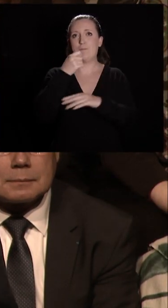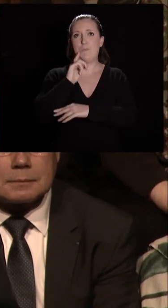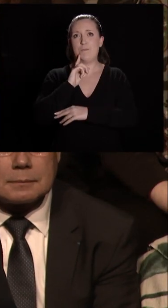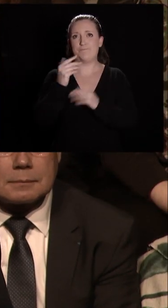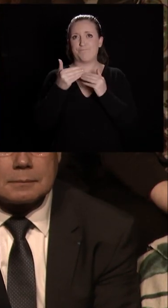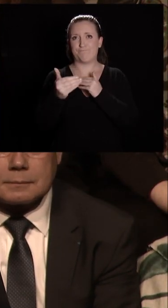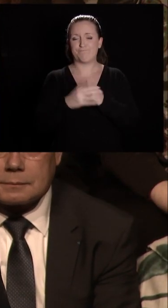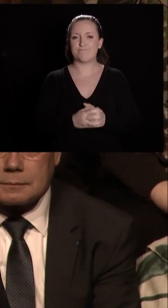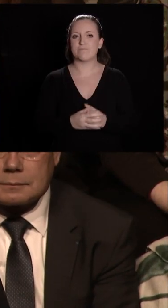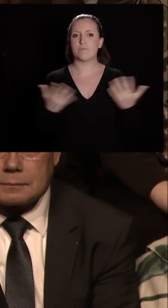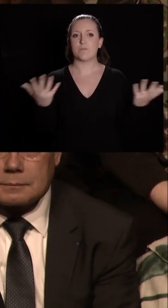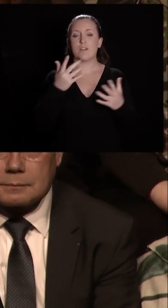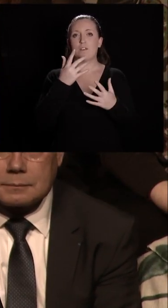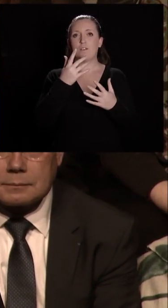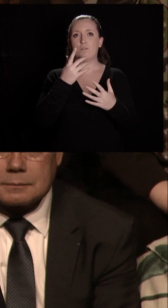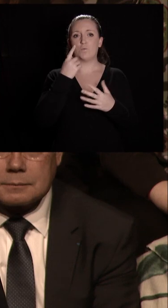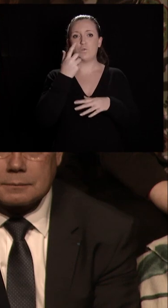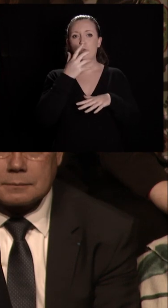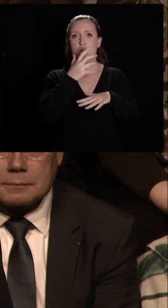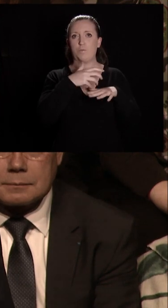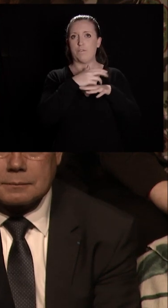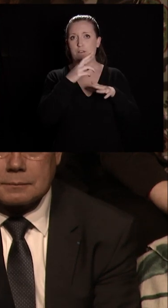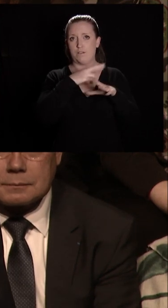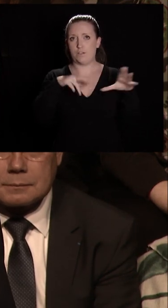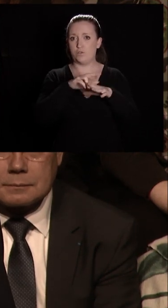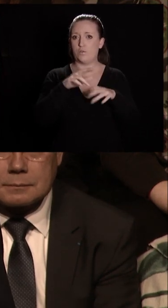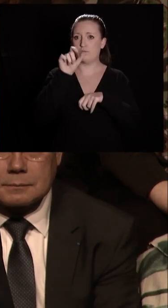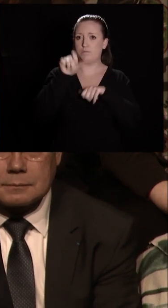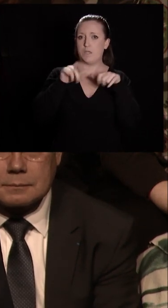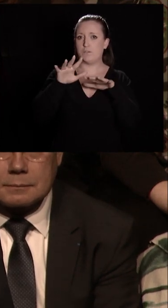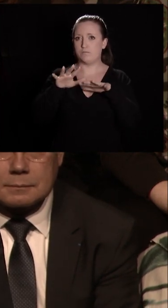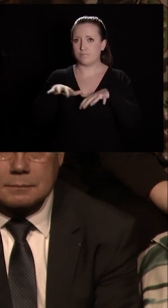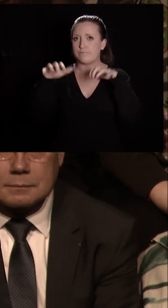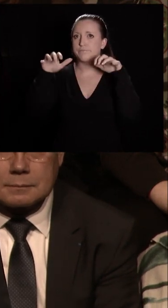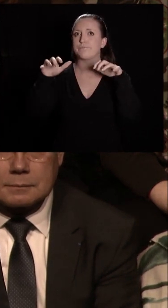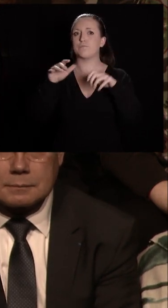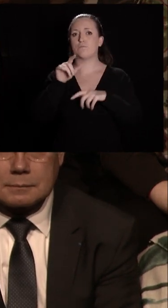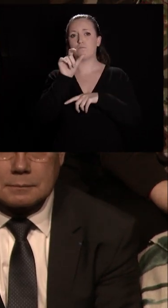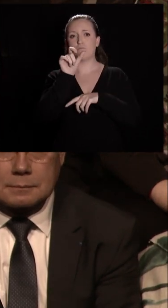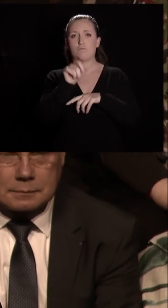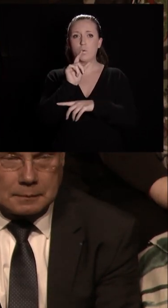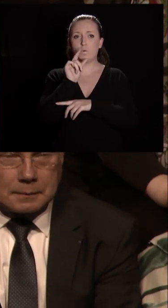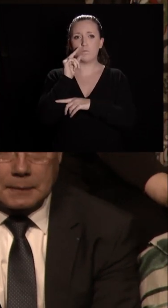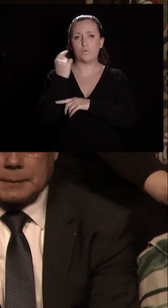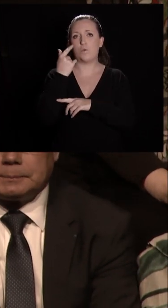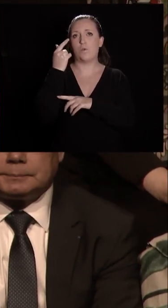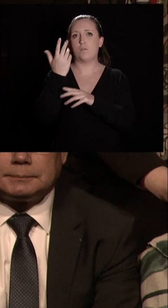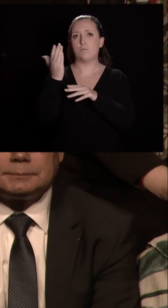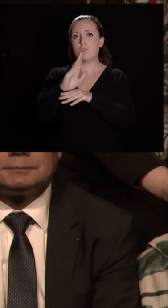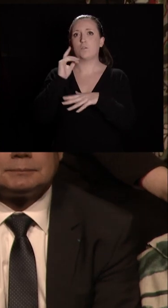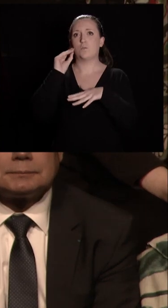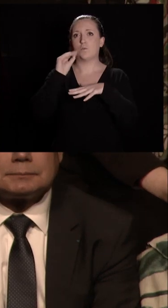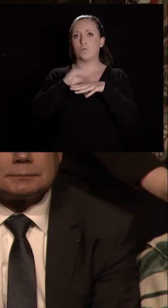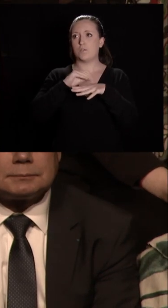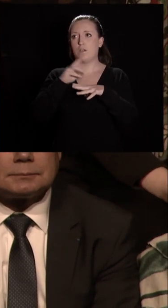Monsieur le préfet de région, mesdames, messieurs les parlementaires, monsieur le représentant du conseil régional